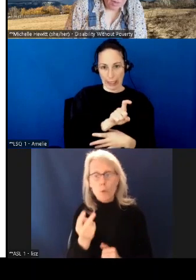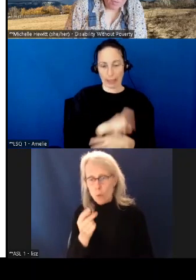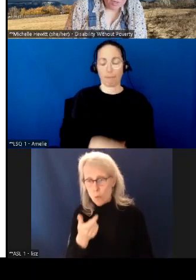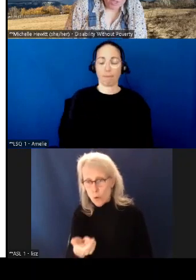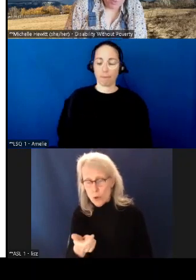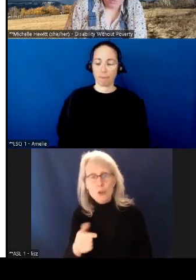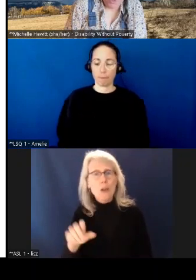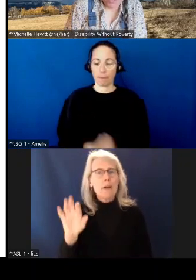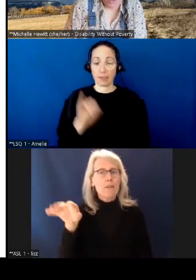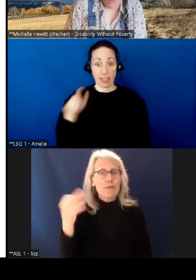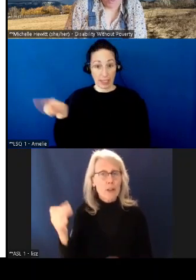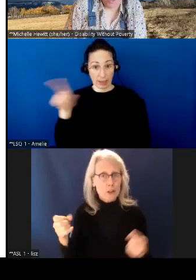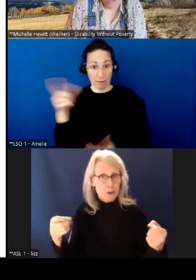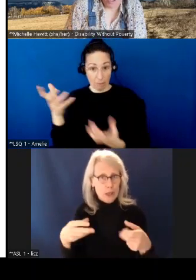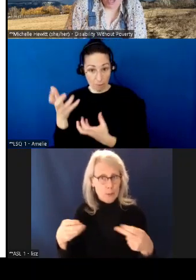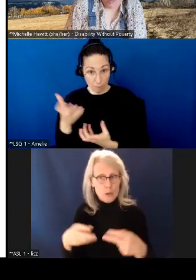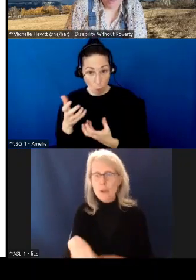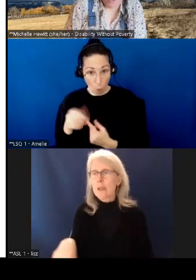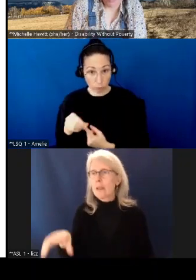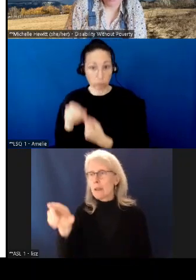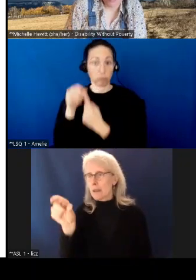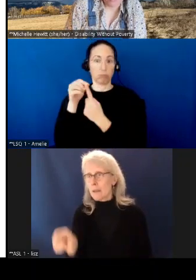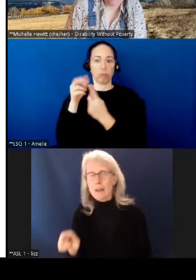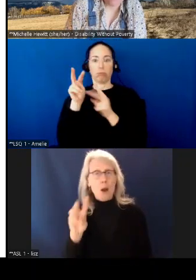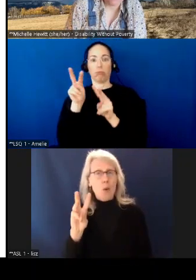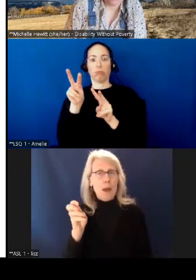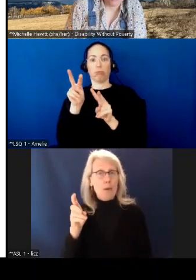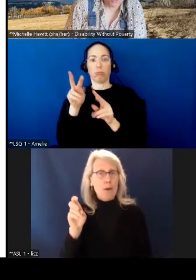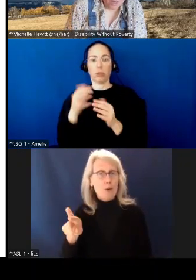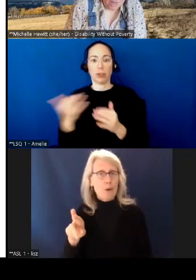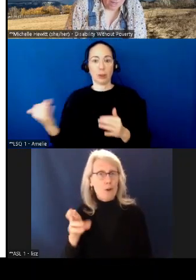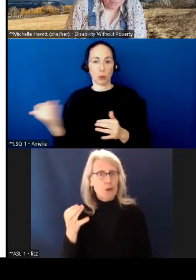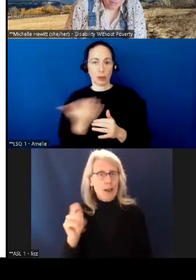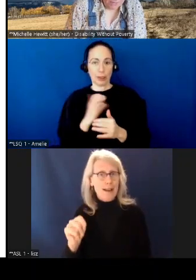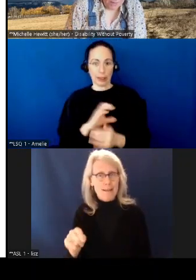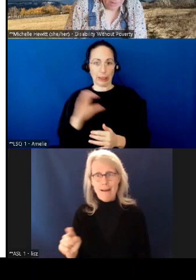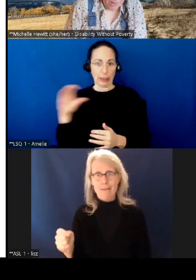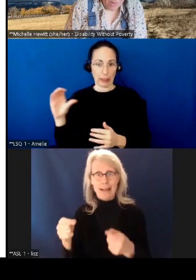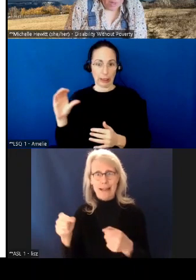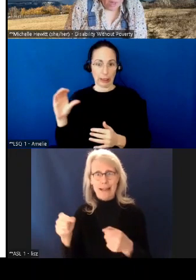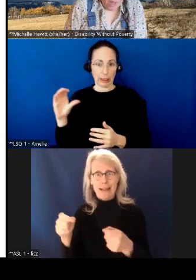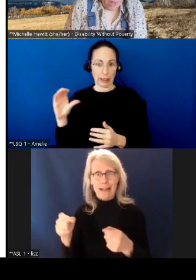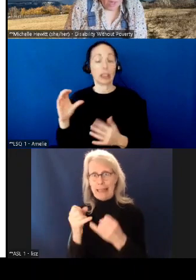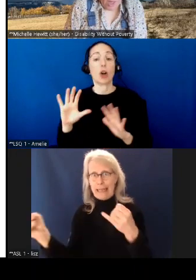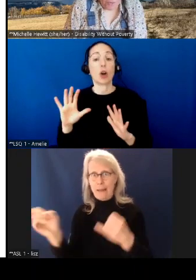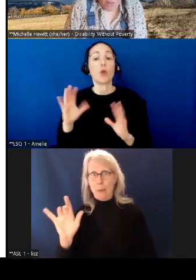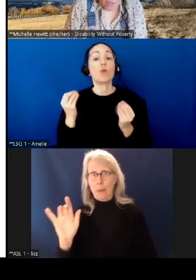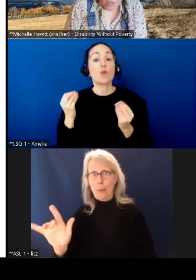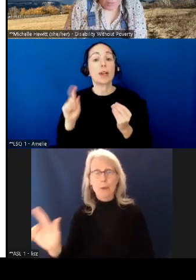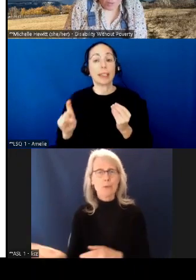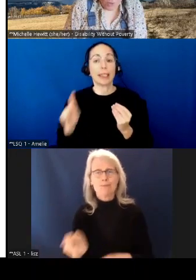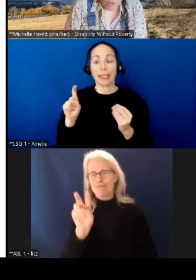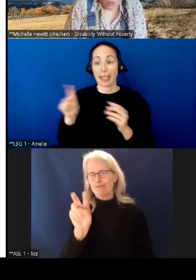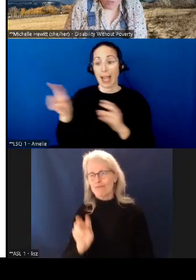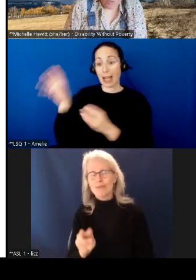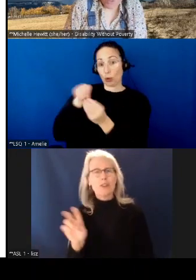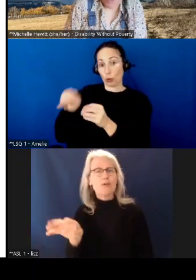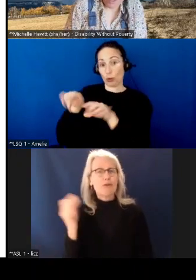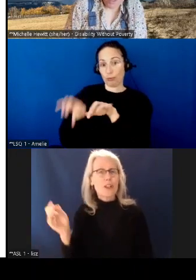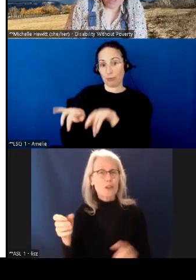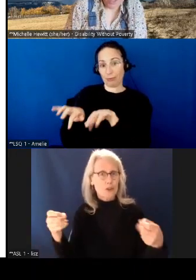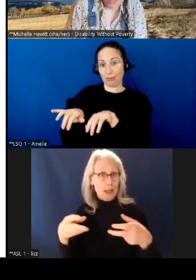et celles d'entre vous qui voulez essentiellement regarder le sous-titrage, veuillez cliquer sur le lien qui a été